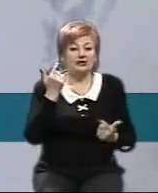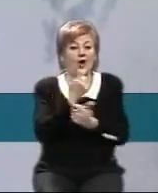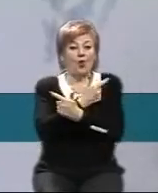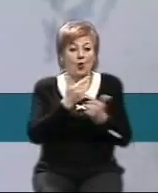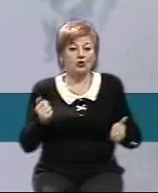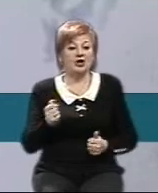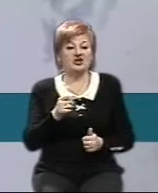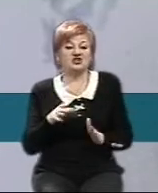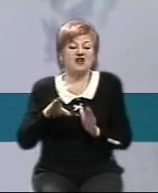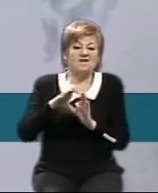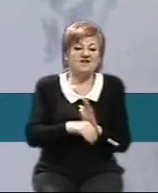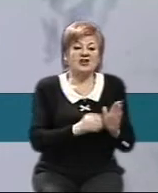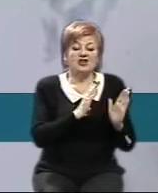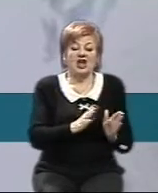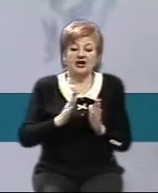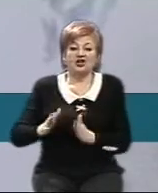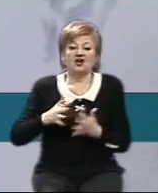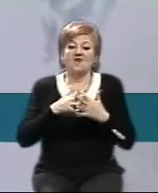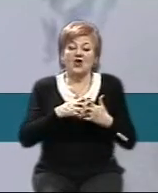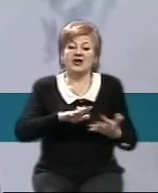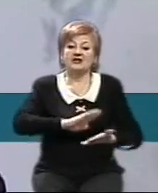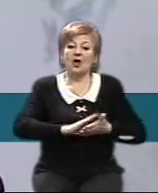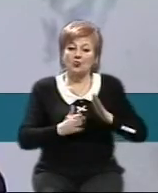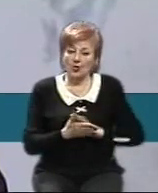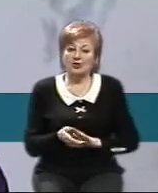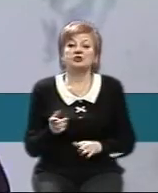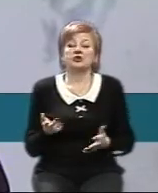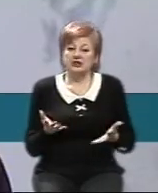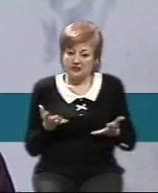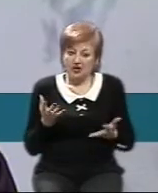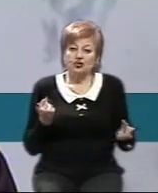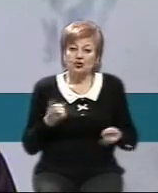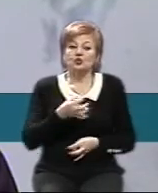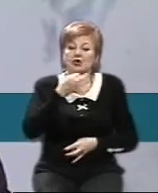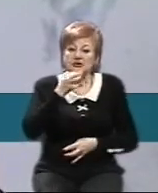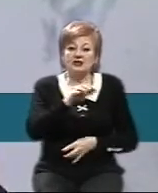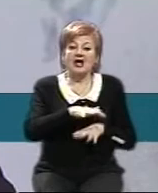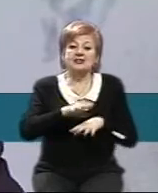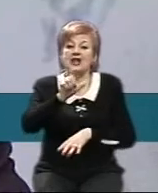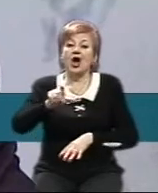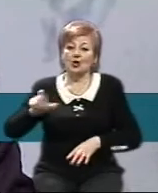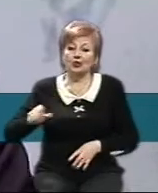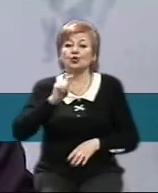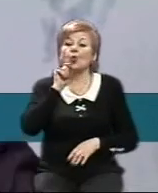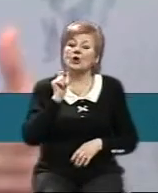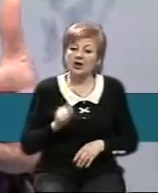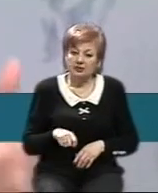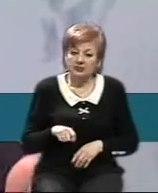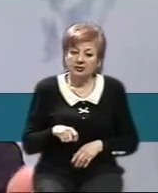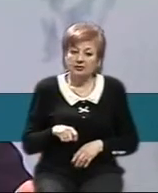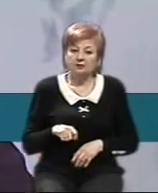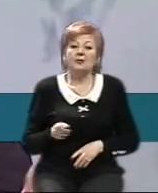введення режиму воєнного стану, то, напевно, треба сказати народу України, що народи України,